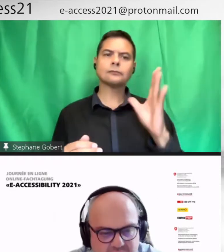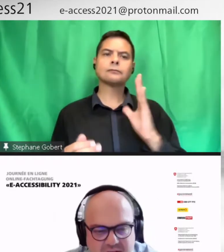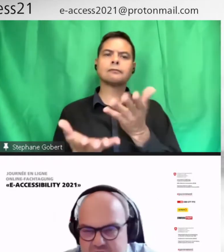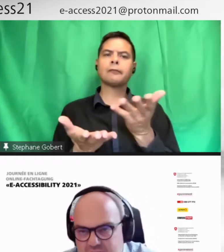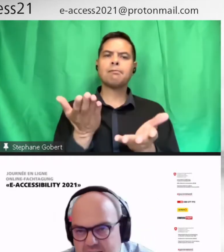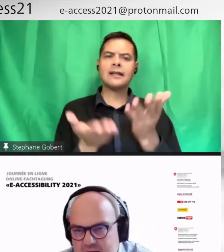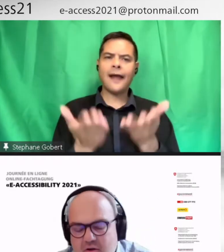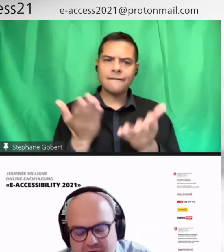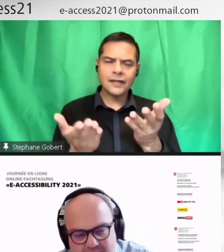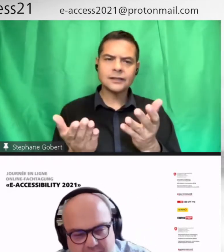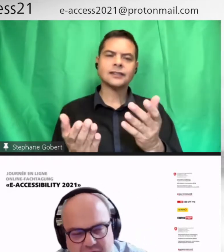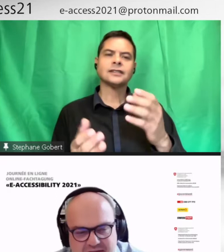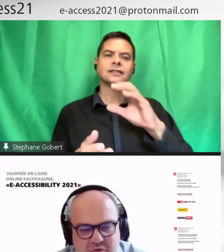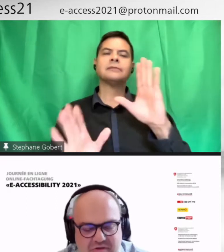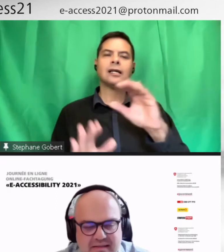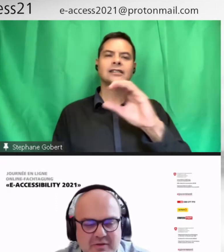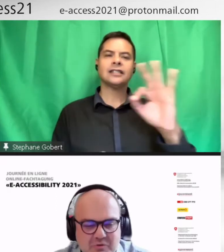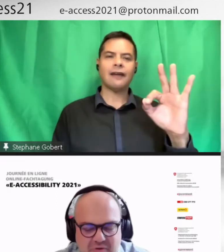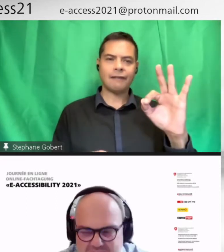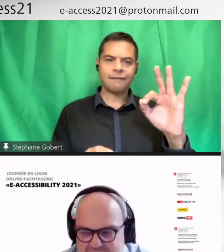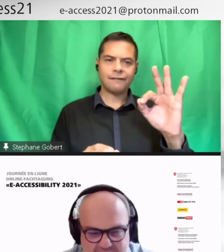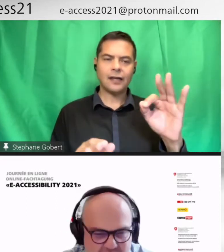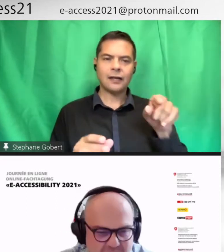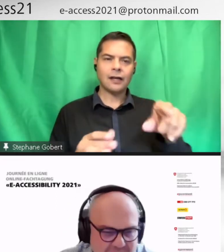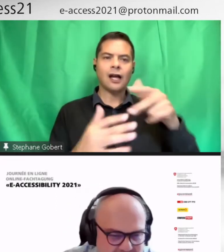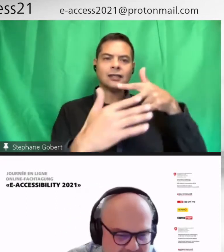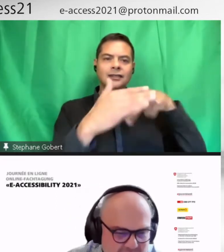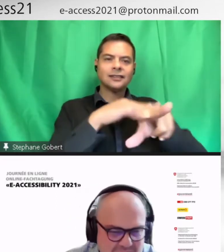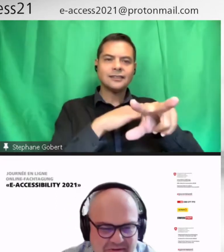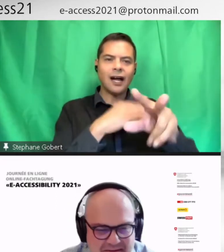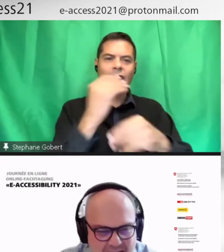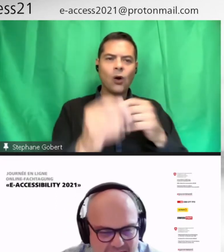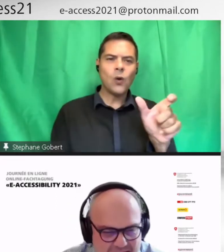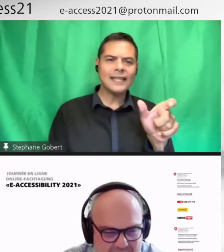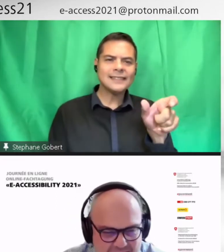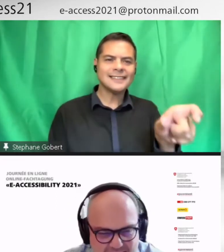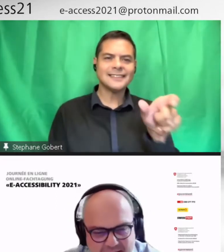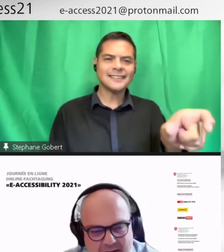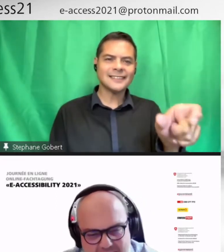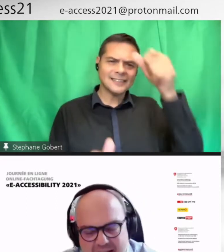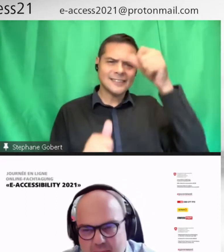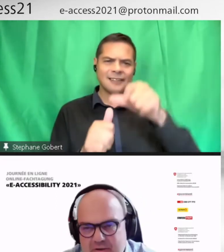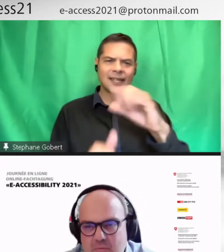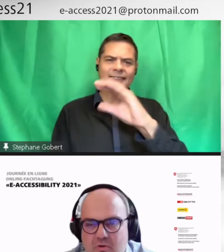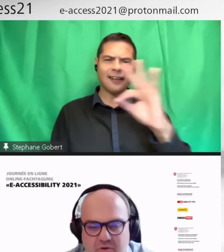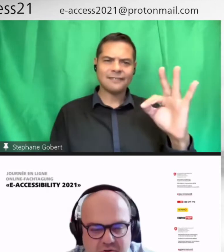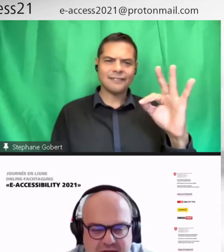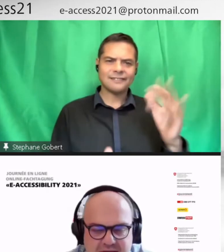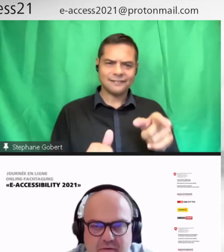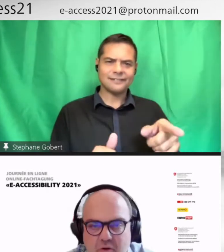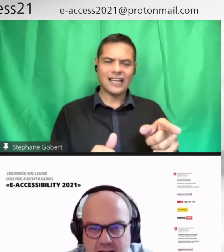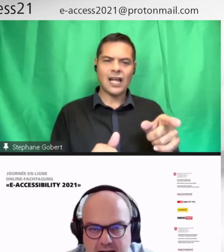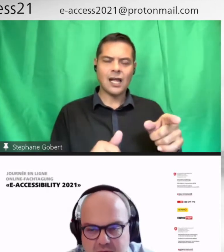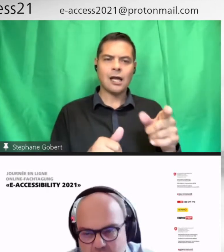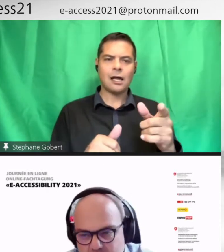une version offline, pardon. C'était sur CD ou sur disquette. me rappelle vaguement de cela, de cette période-là. Et très rapidement, en 96, c'est devenu